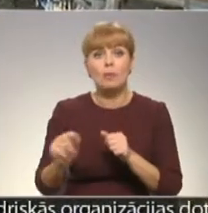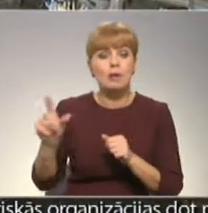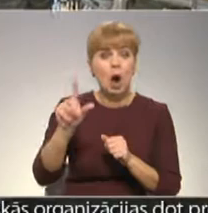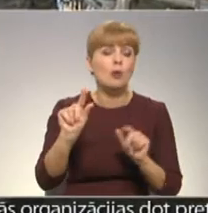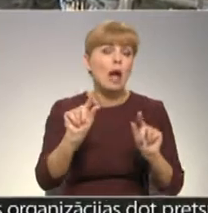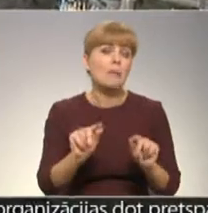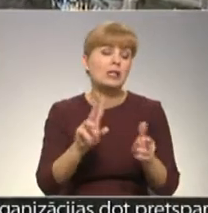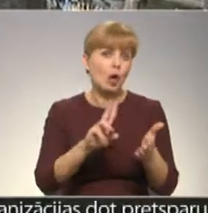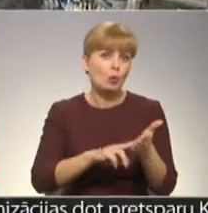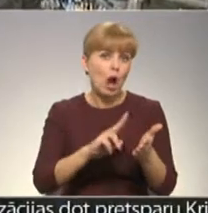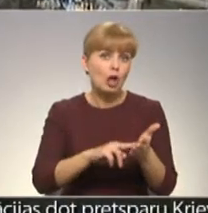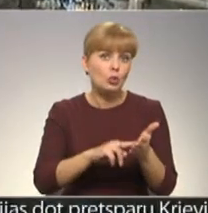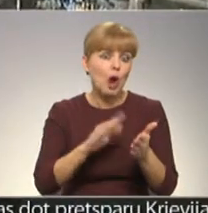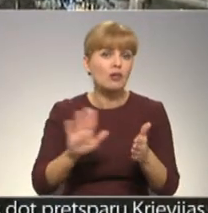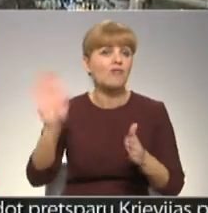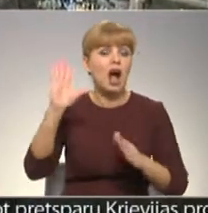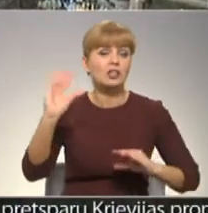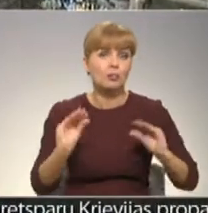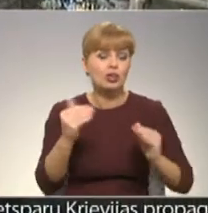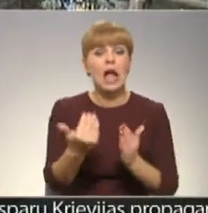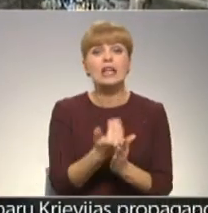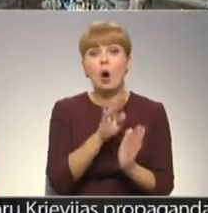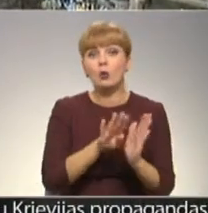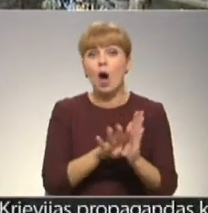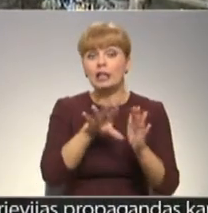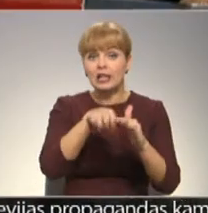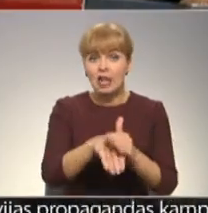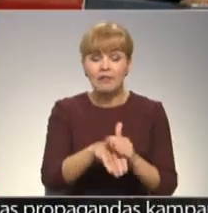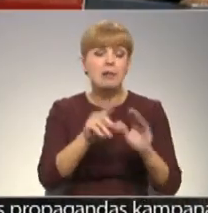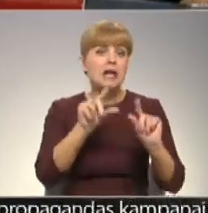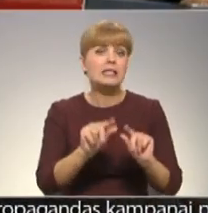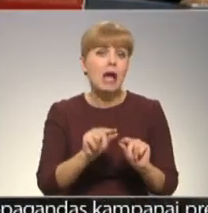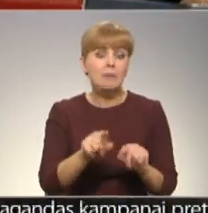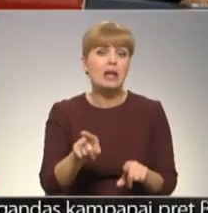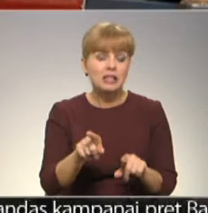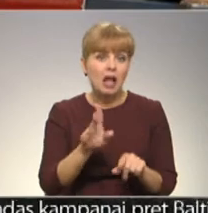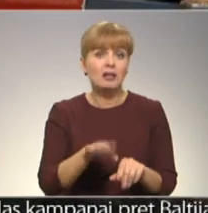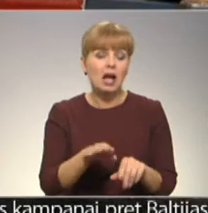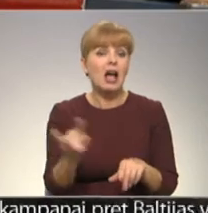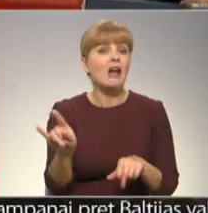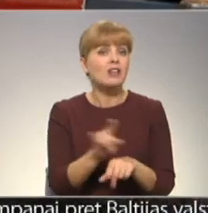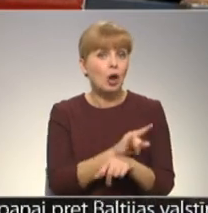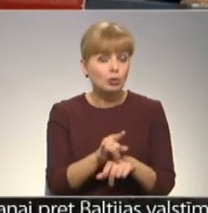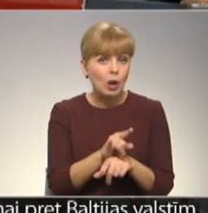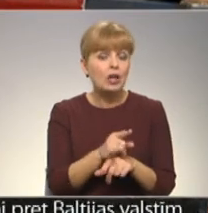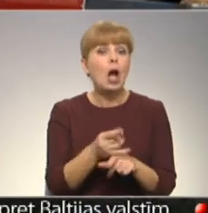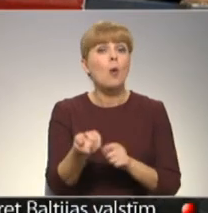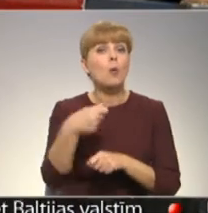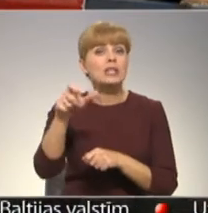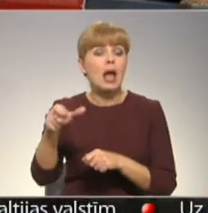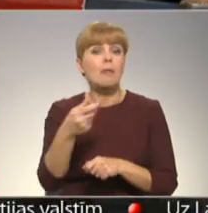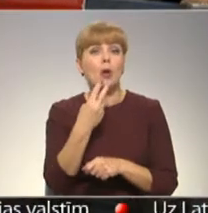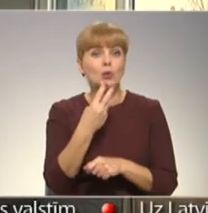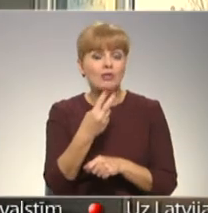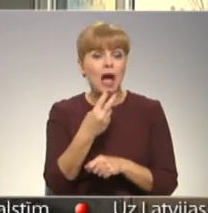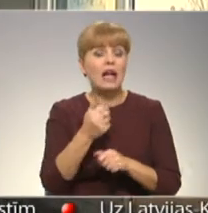nodokļas valsts budžetā. Vai arī jaunie noteikumi ieviesti, lai samazinātu iespējas blēdīties ar nodokļu nomaksu, uzņēmēju uzsver, ka negodīgiem